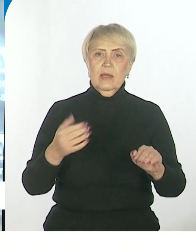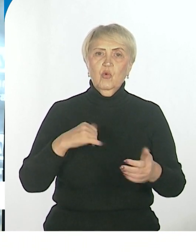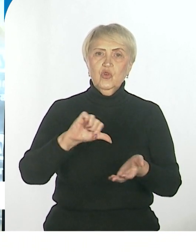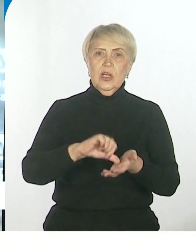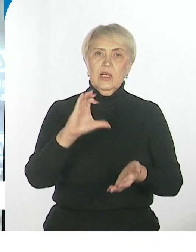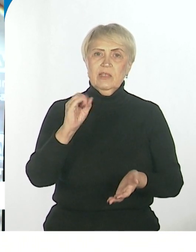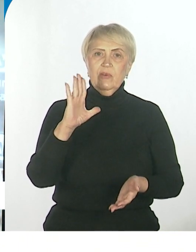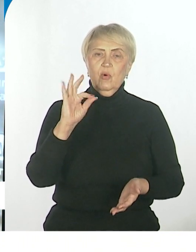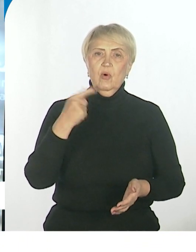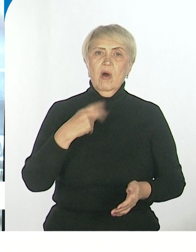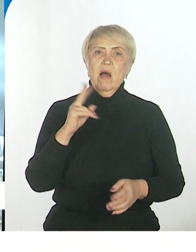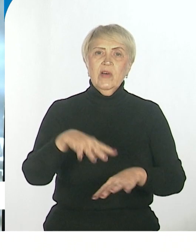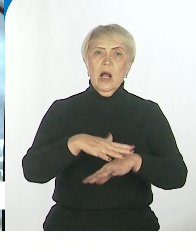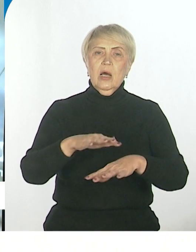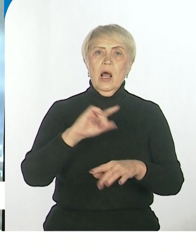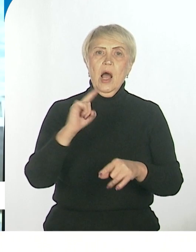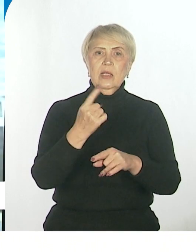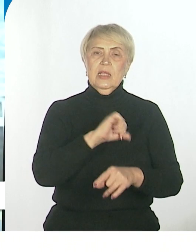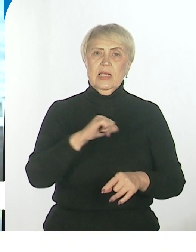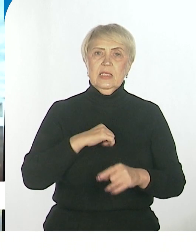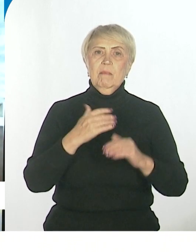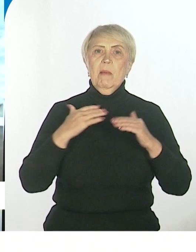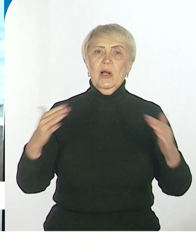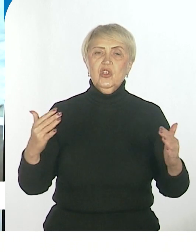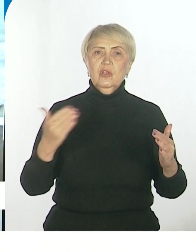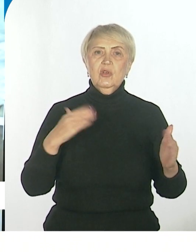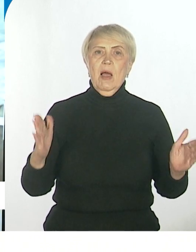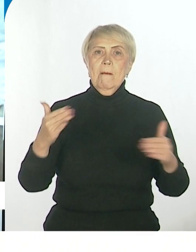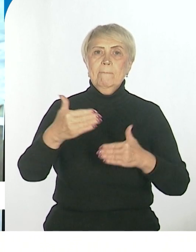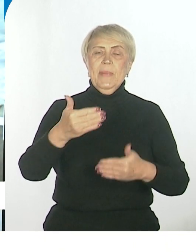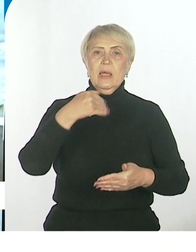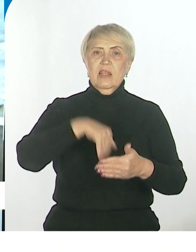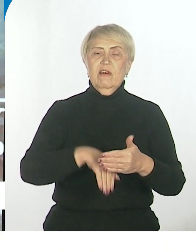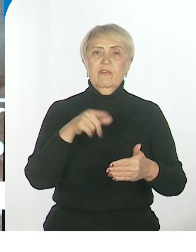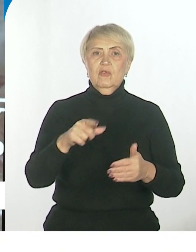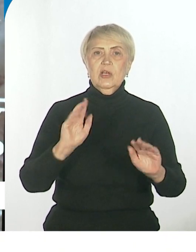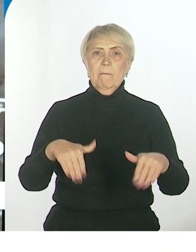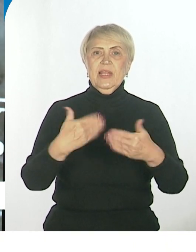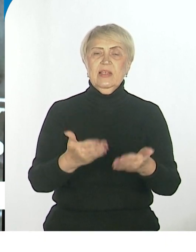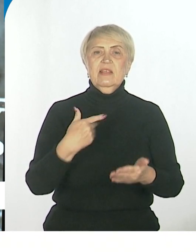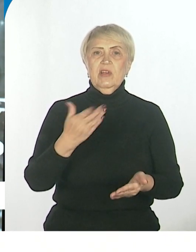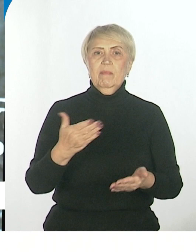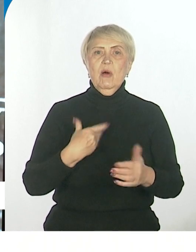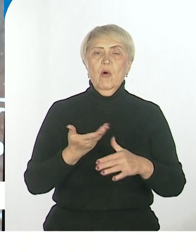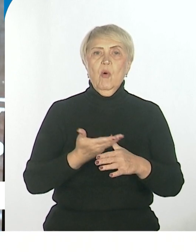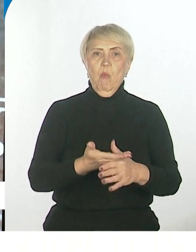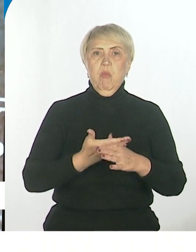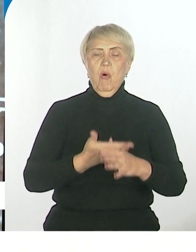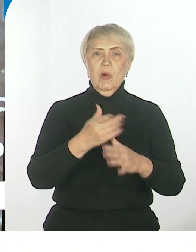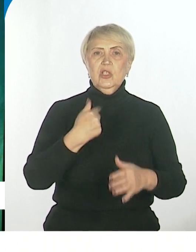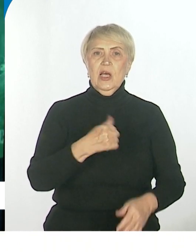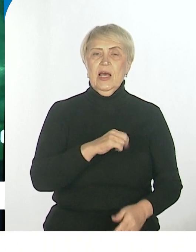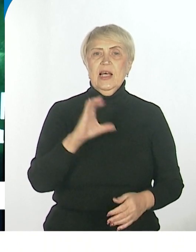нас в крае, наверное, один из самых огромных пакетов, предоставляемый вот этой помощи. Вот на сайте